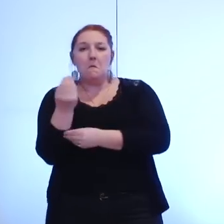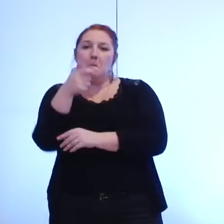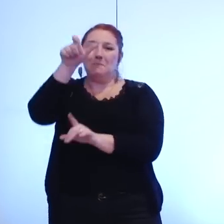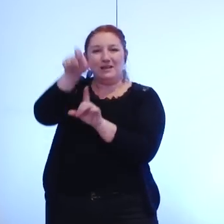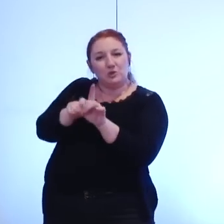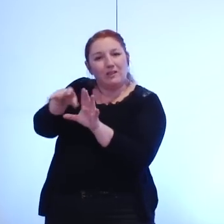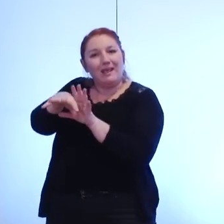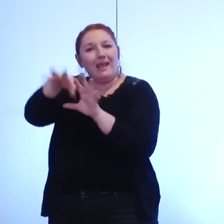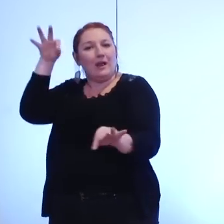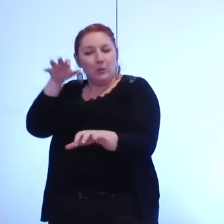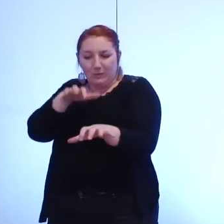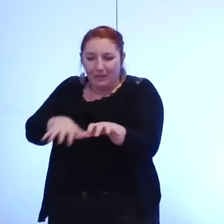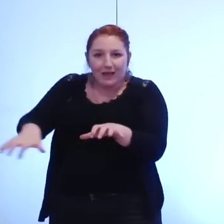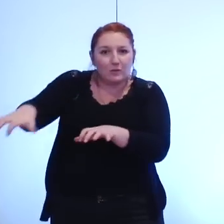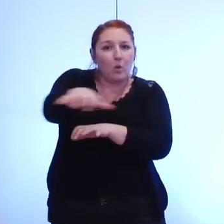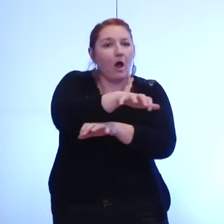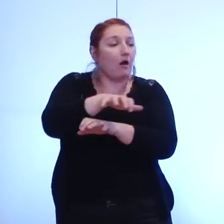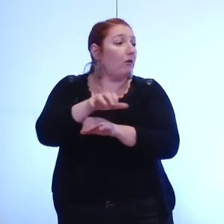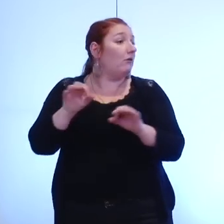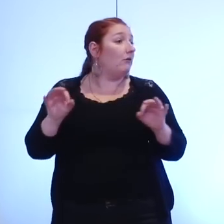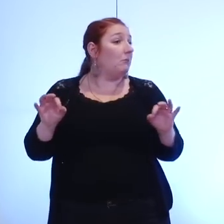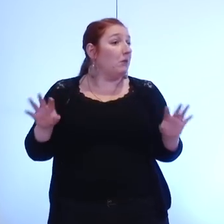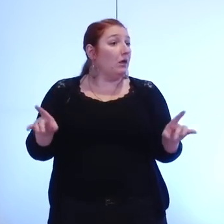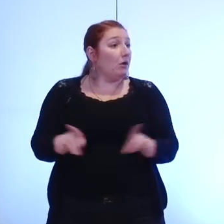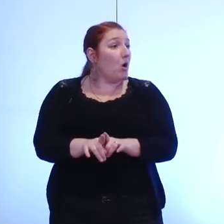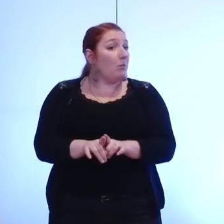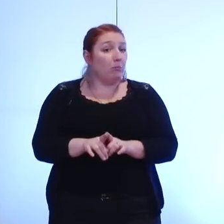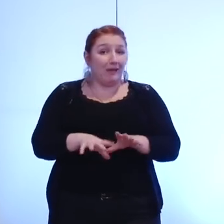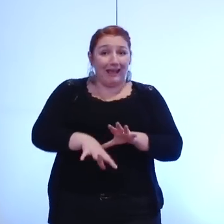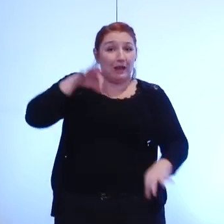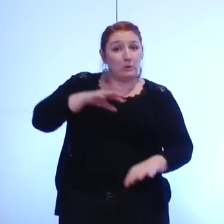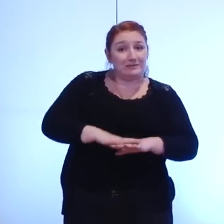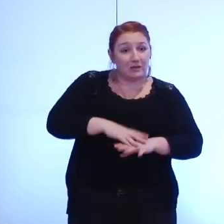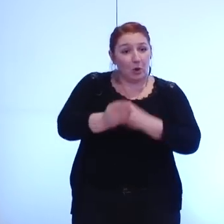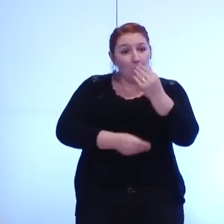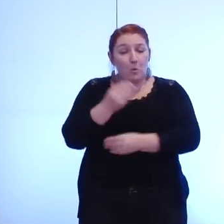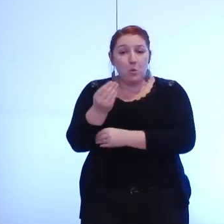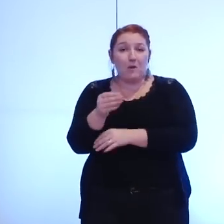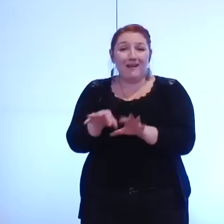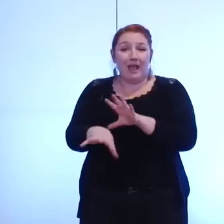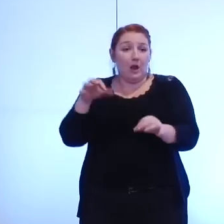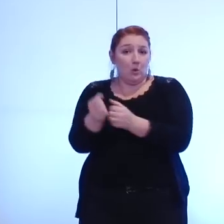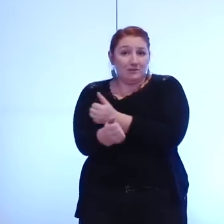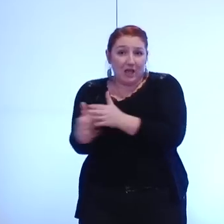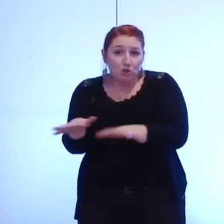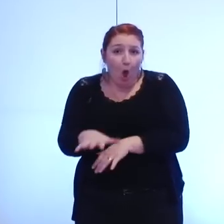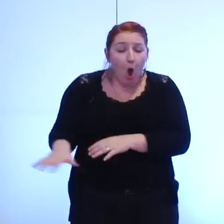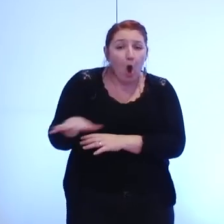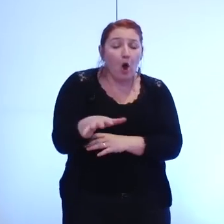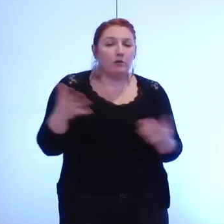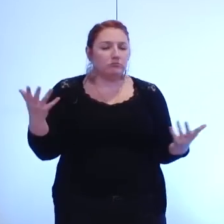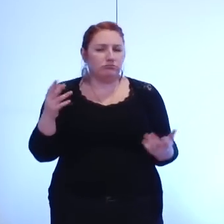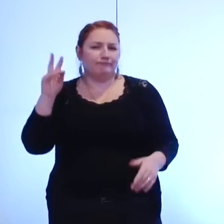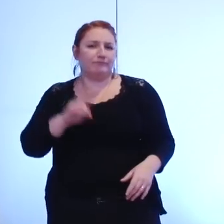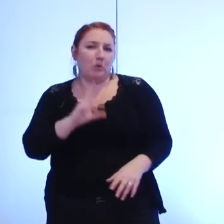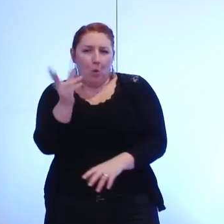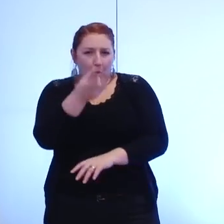territoire comme il en existe comme il existe des élus de secteur ou des élus de quartier nous comprenons bien